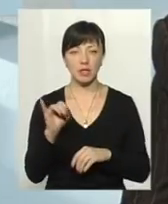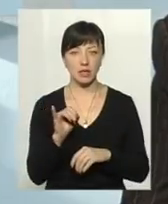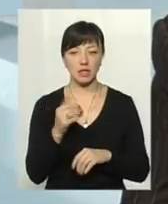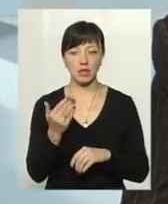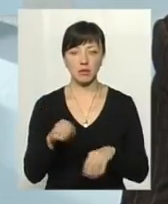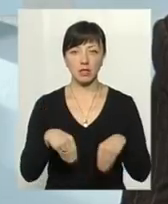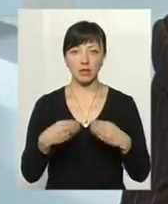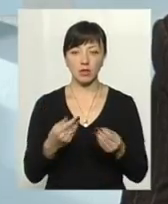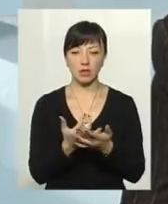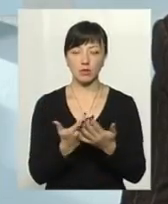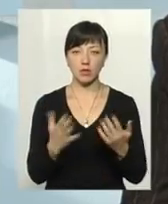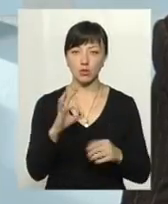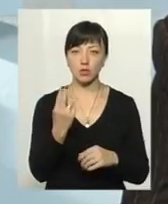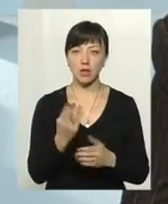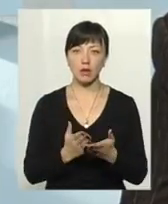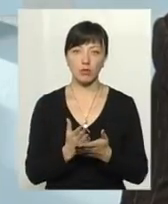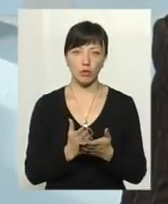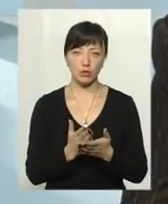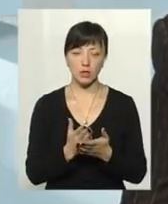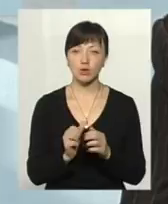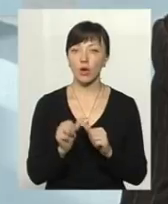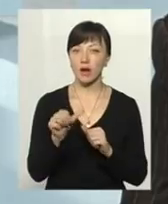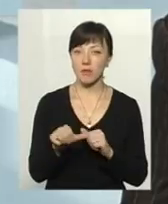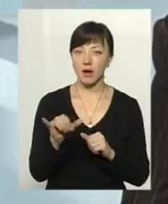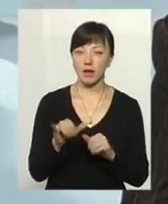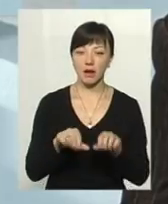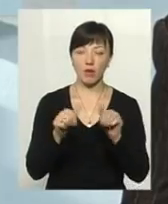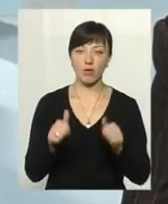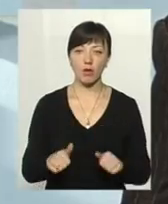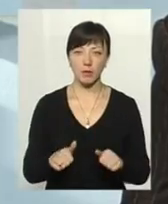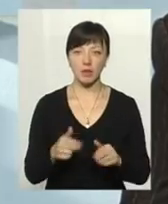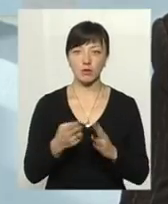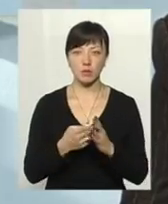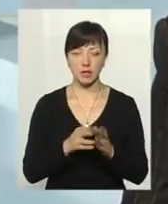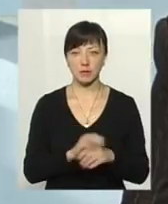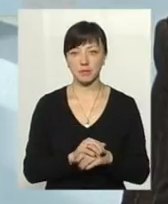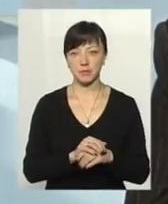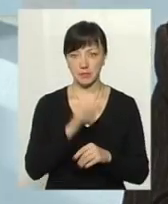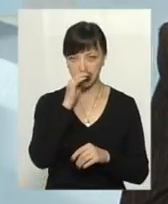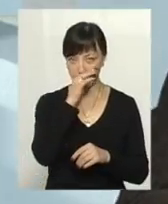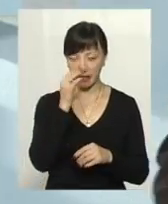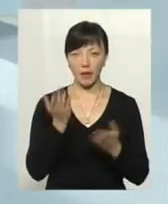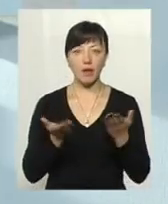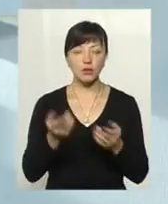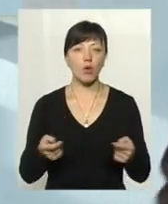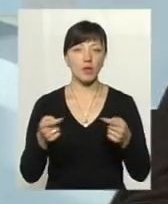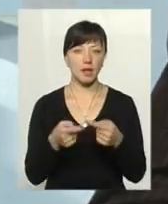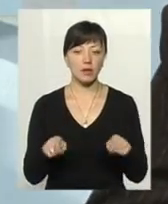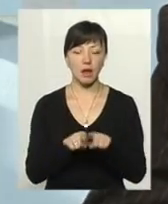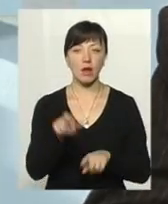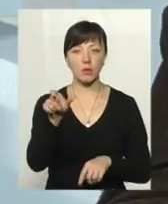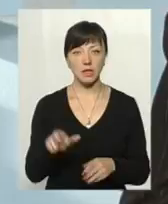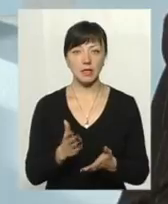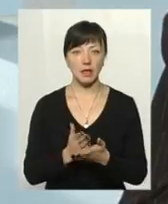їм надають різноманітні соціальні послуги. Зокрема, і для оформлення субсидій. Тому, якщо десь є конкретно така людина,